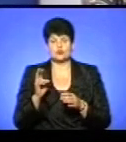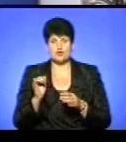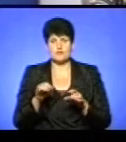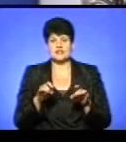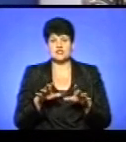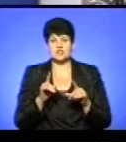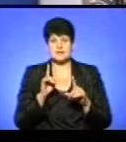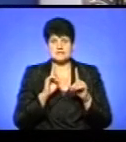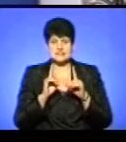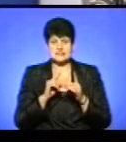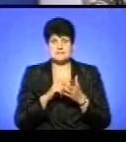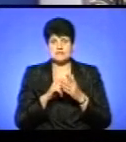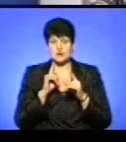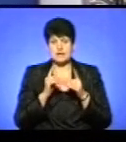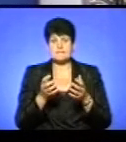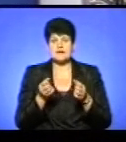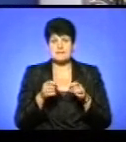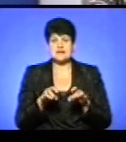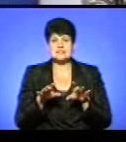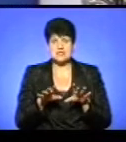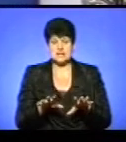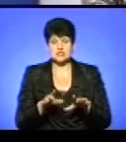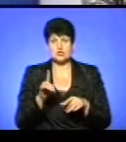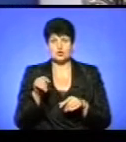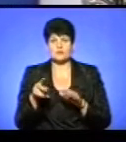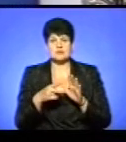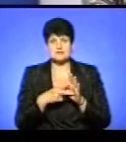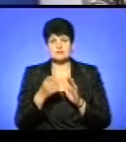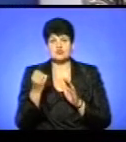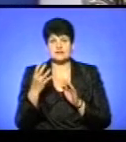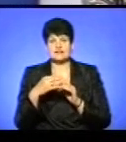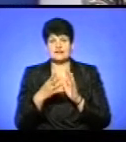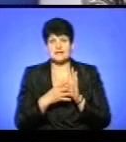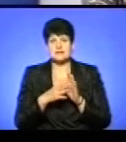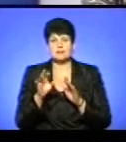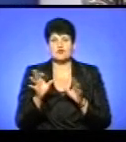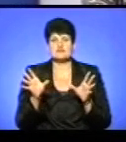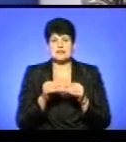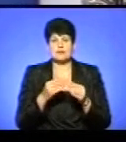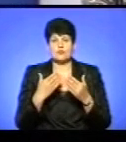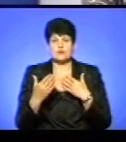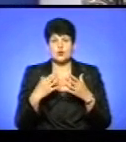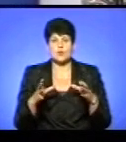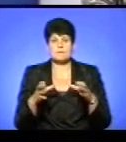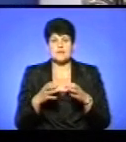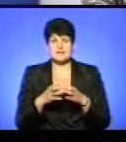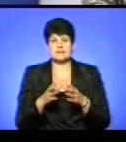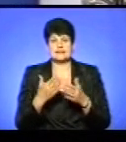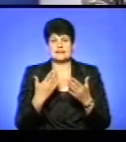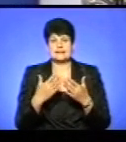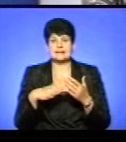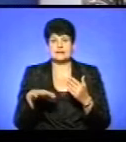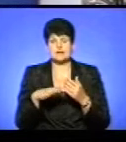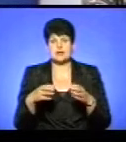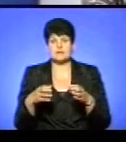сесії міської ради приймається рішення номер 71419 про взаємовідносини з об'єднаними територіальними громадами,